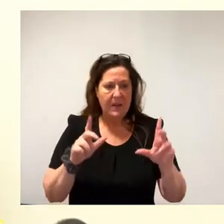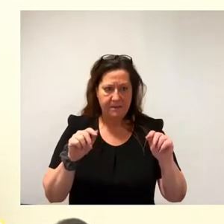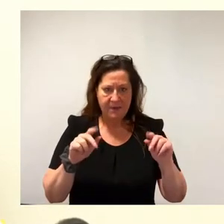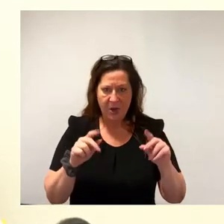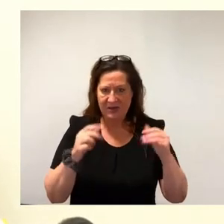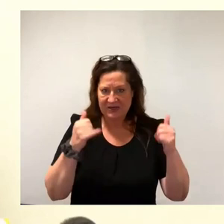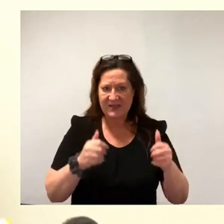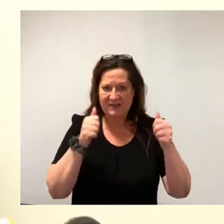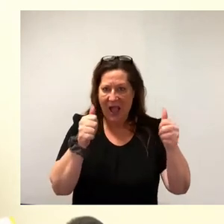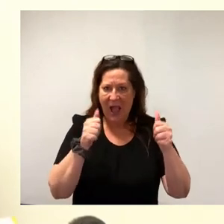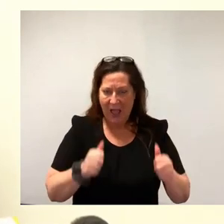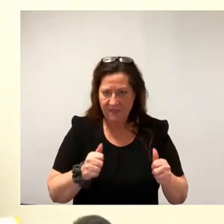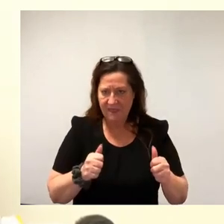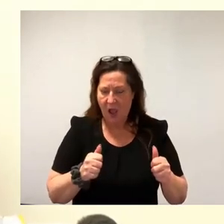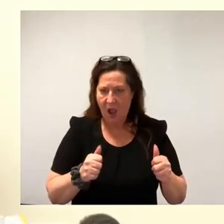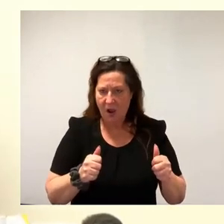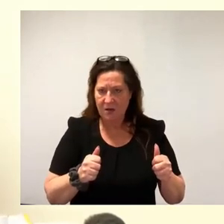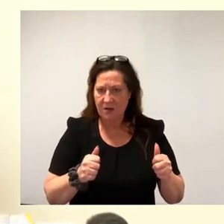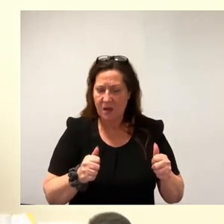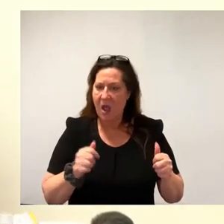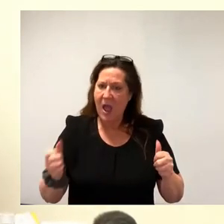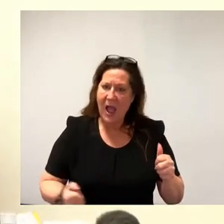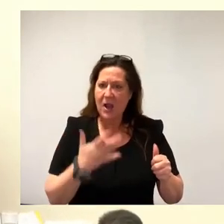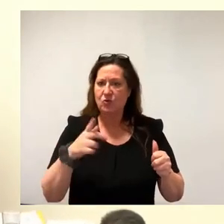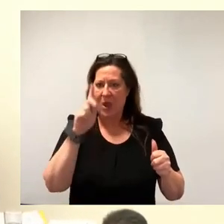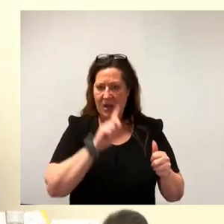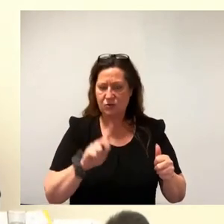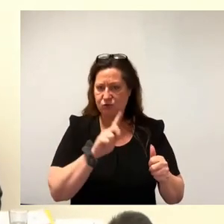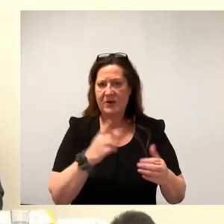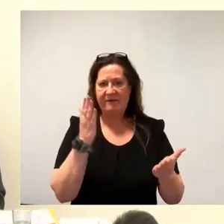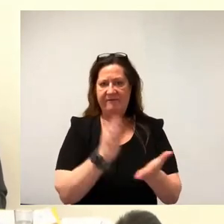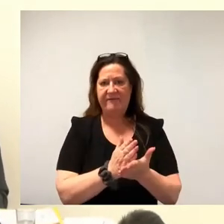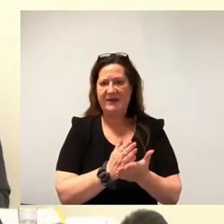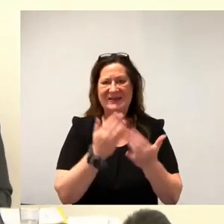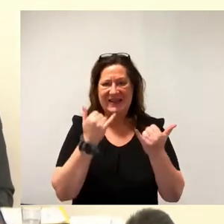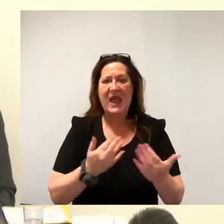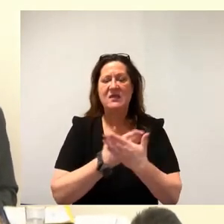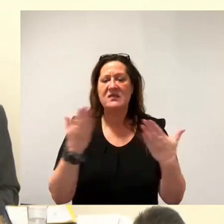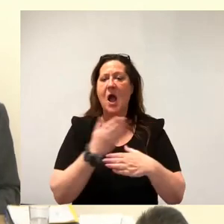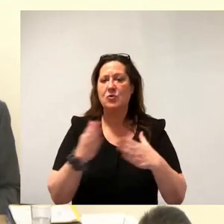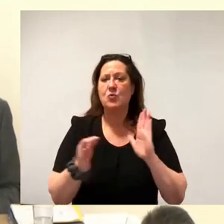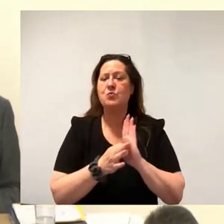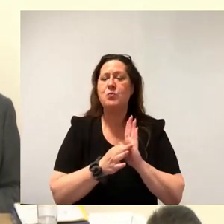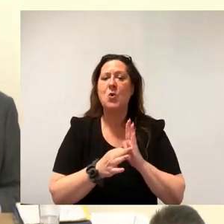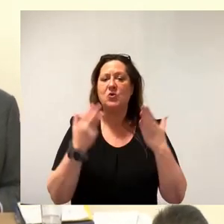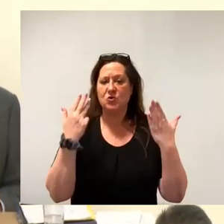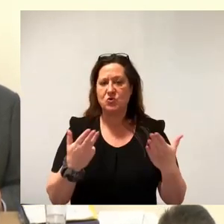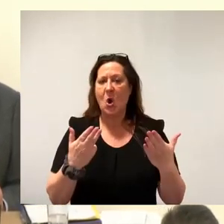komplex zur aktuellen Stunde durch, sind beim Tagesordnungspunkt 9, nämlich den Punkten ohne Debatte, heute, wie gesagt,